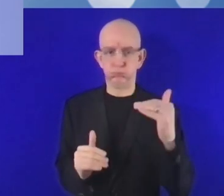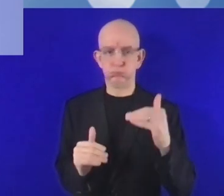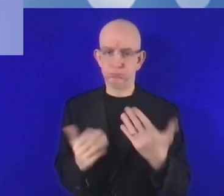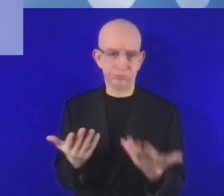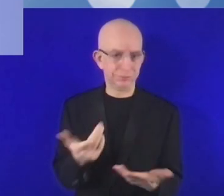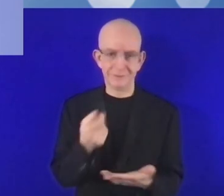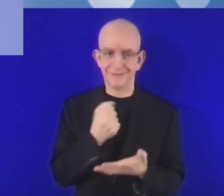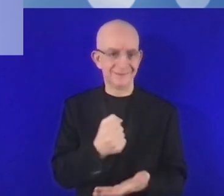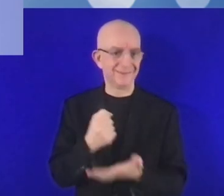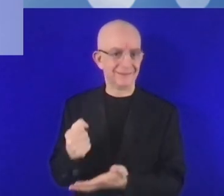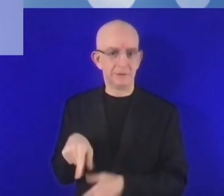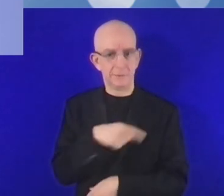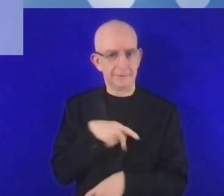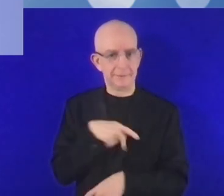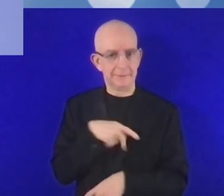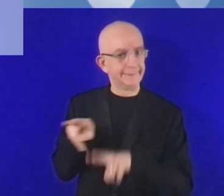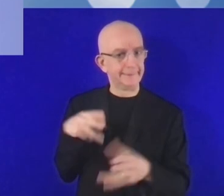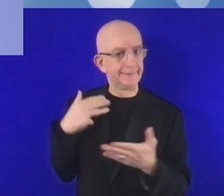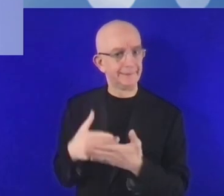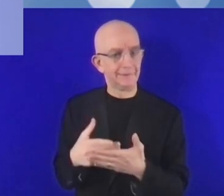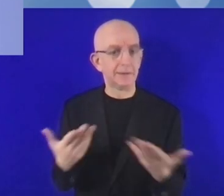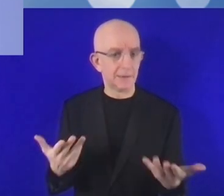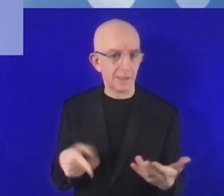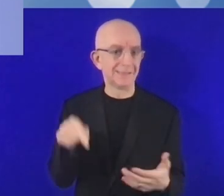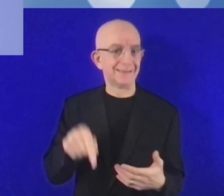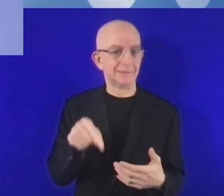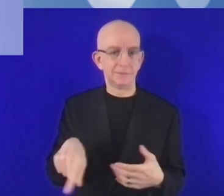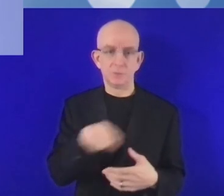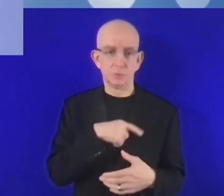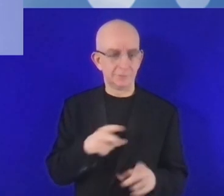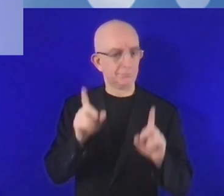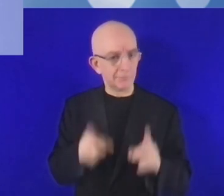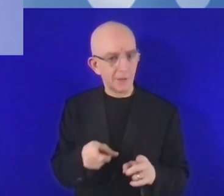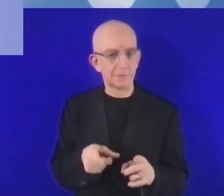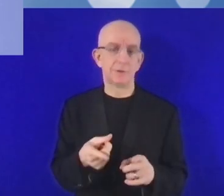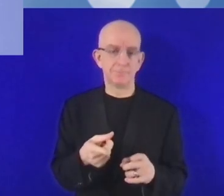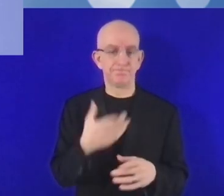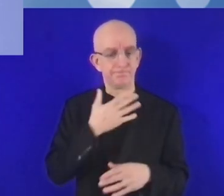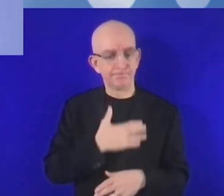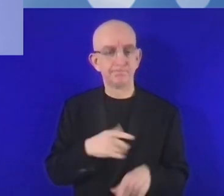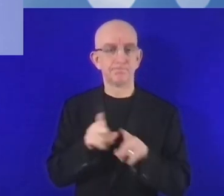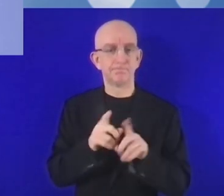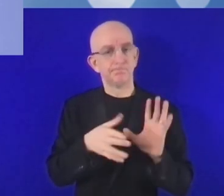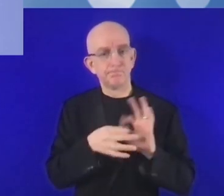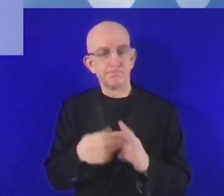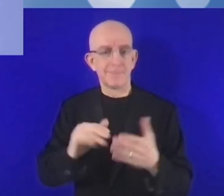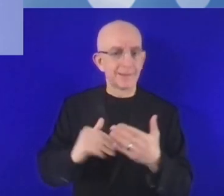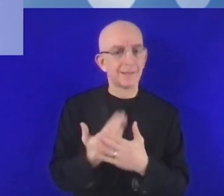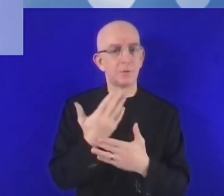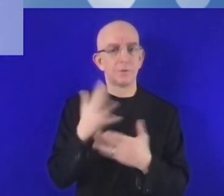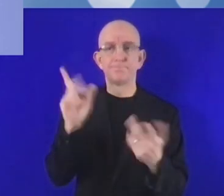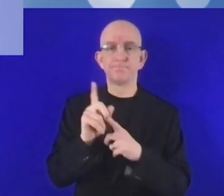الحال هذا واضح أن الطلب على التكنولوجيات الخضراء والرقمية سيزداد